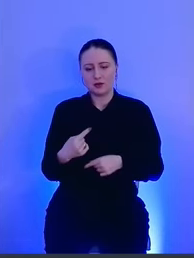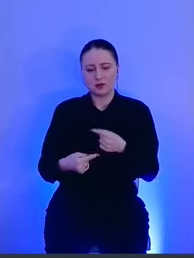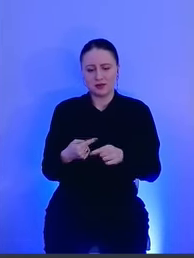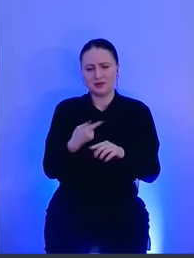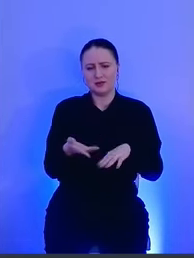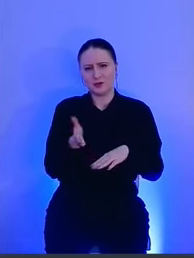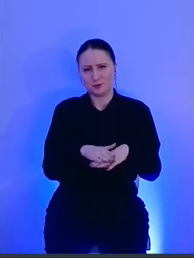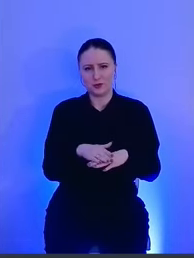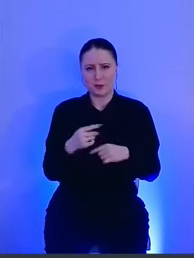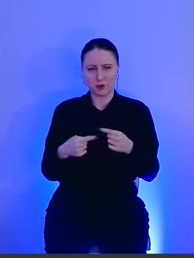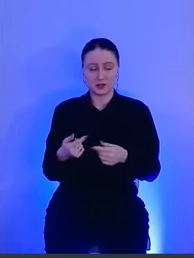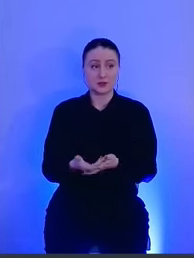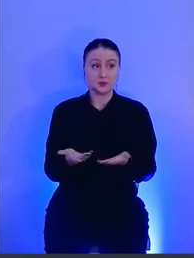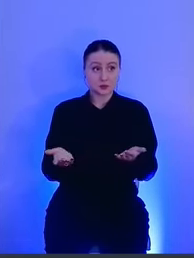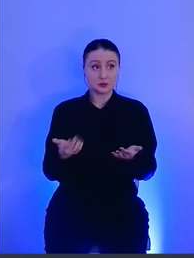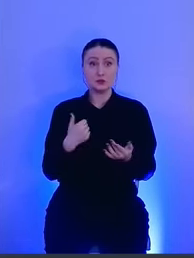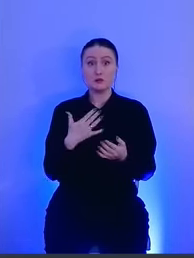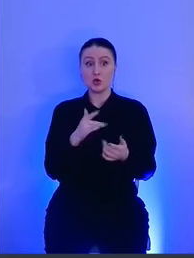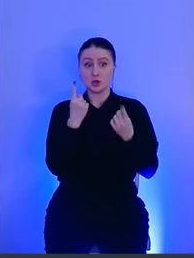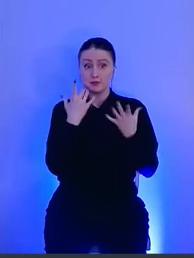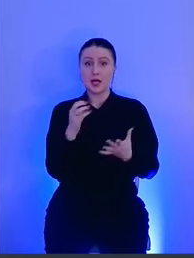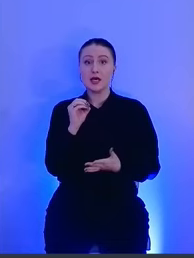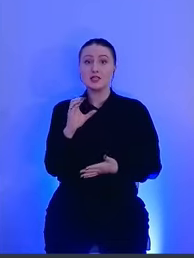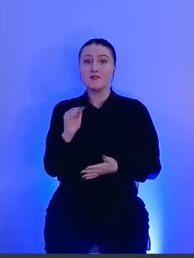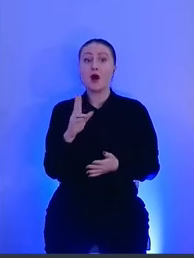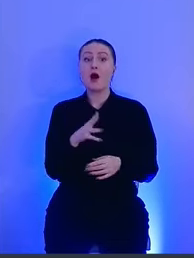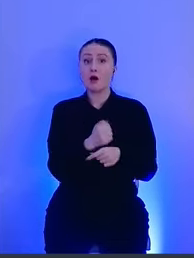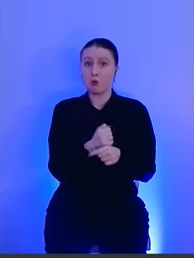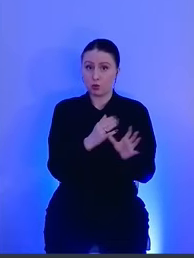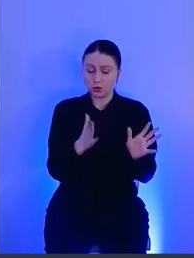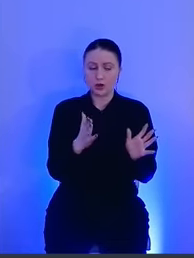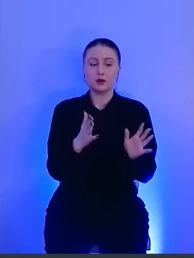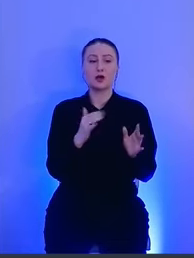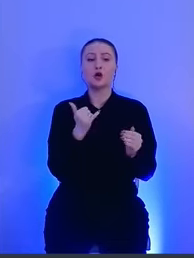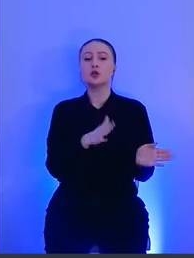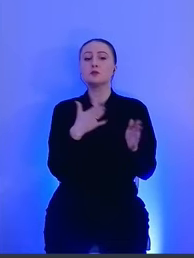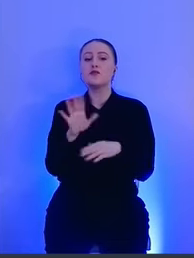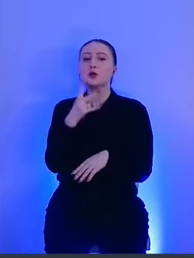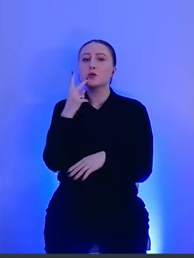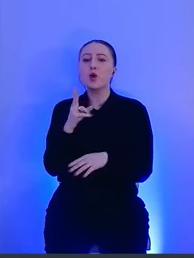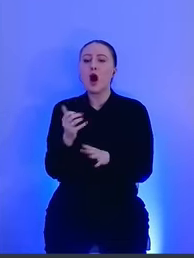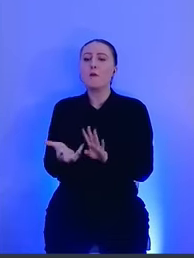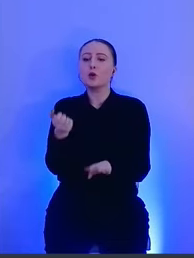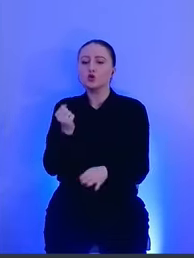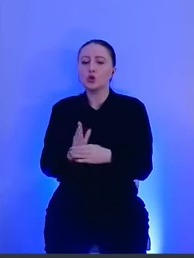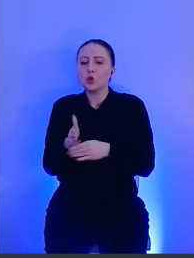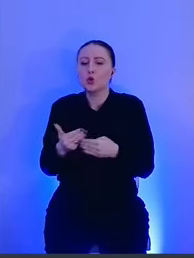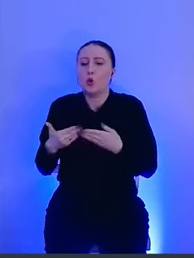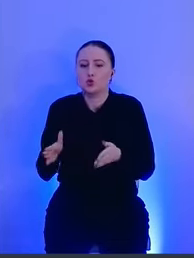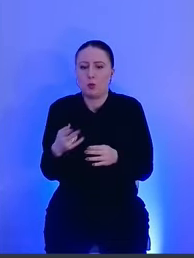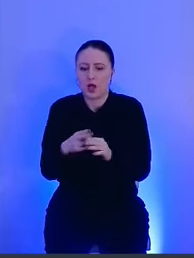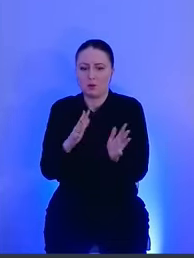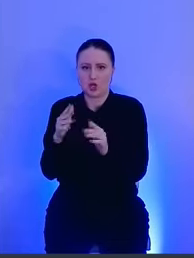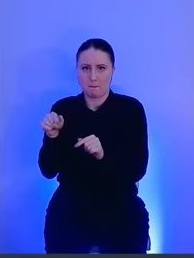Вот когда мы рассмотрели, в принципе, как работает ESF и рассмотрели эту теоретическую часть, давайте посмотрим, а как нам получить доступ к этому самому